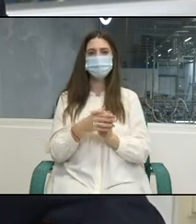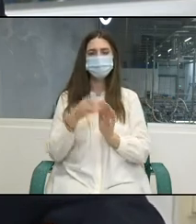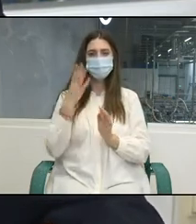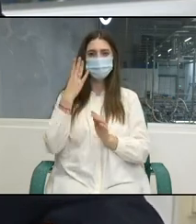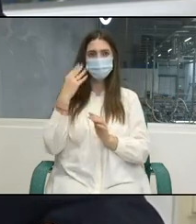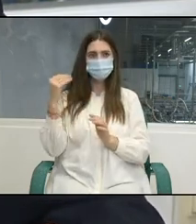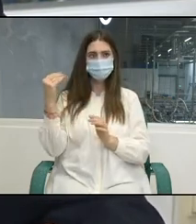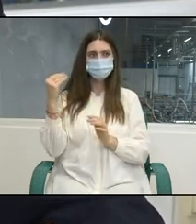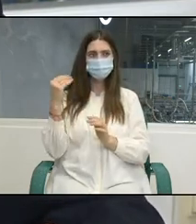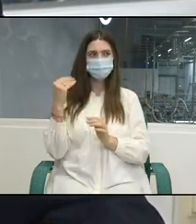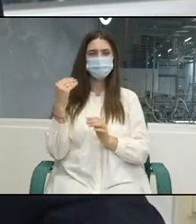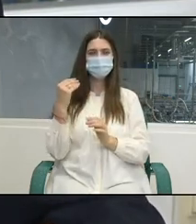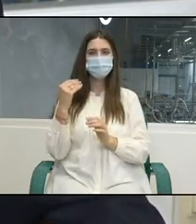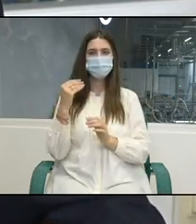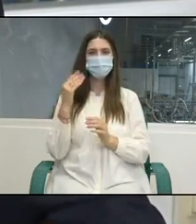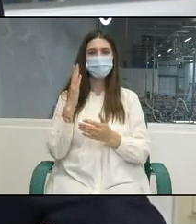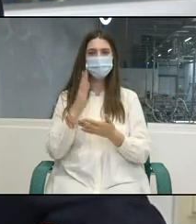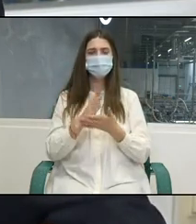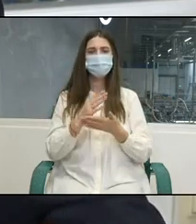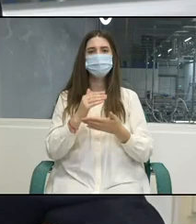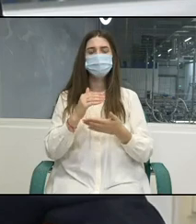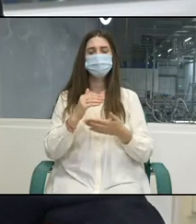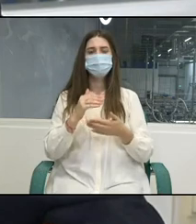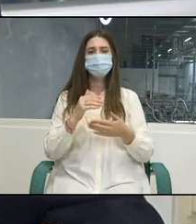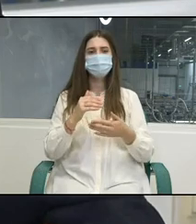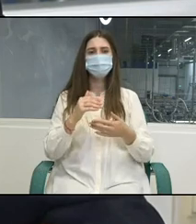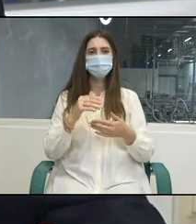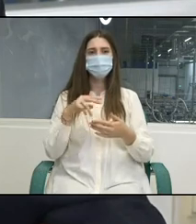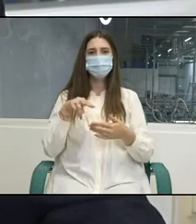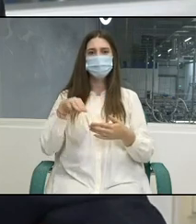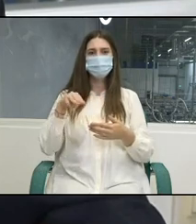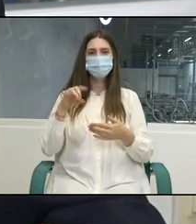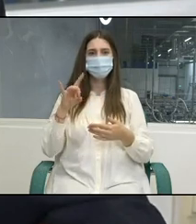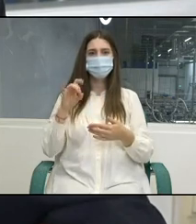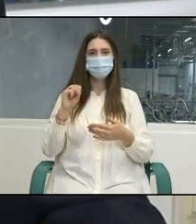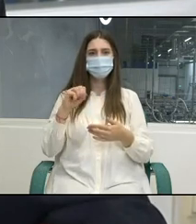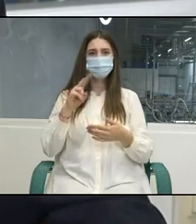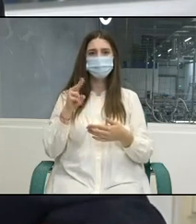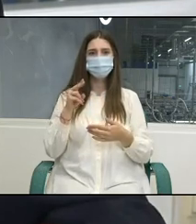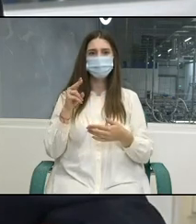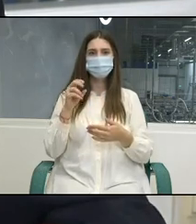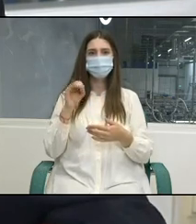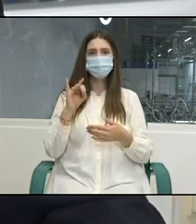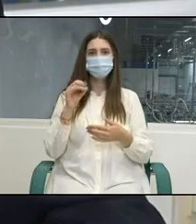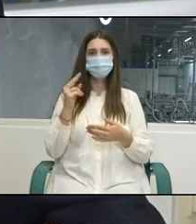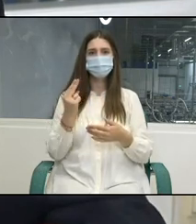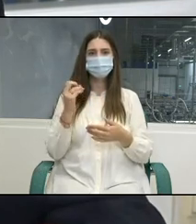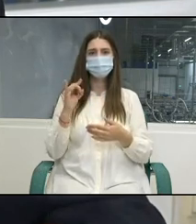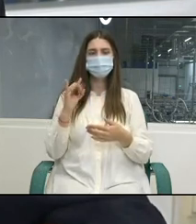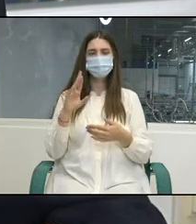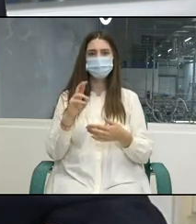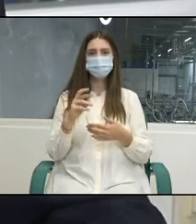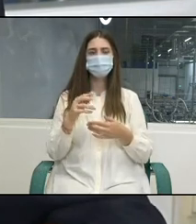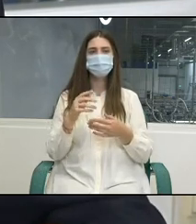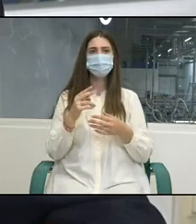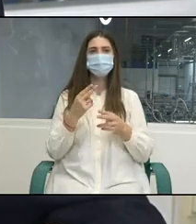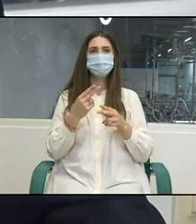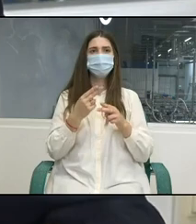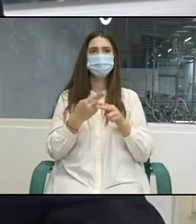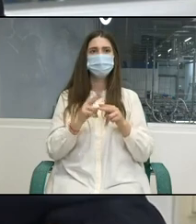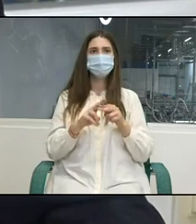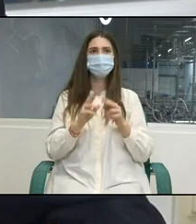are o tradiție deja de peste 20 de ani în dezvoltarea parteneriatului social în Republica Moldova